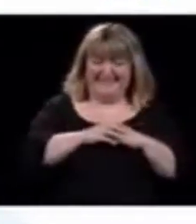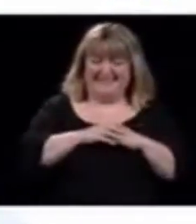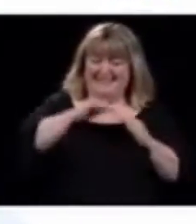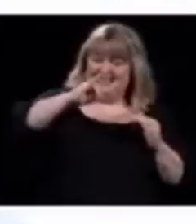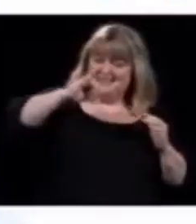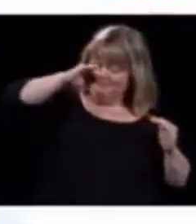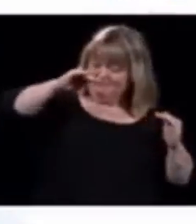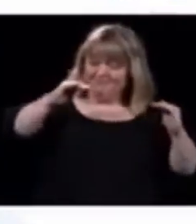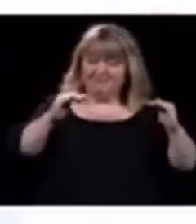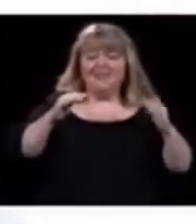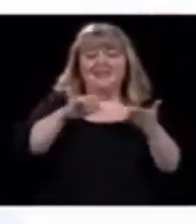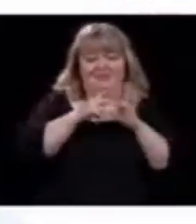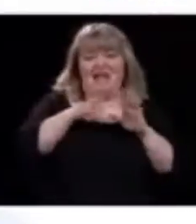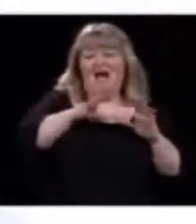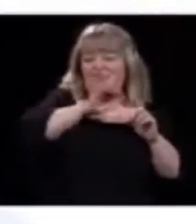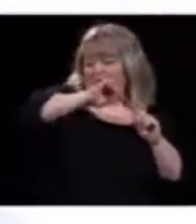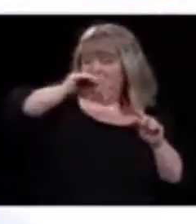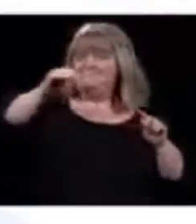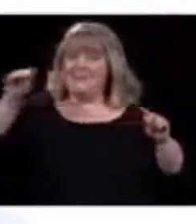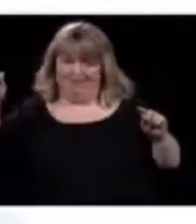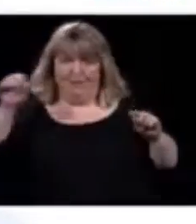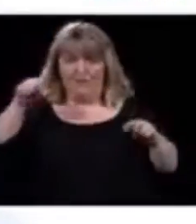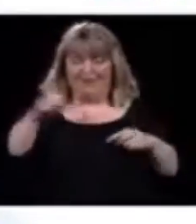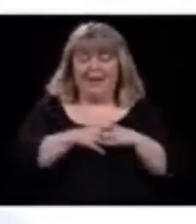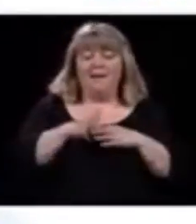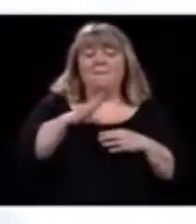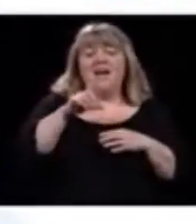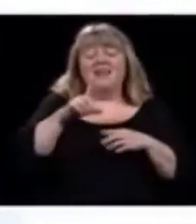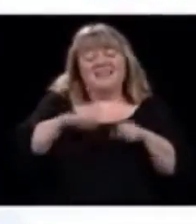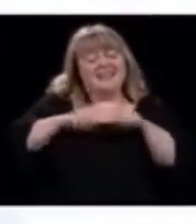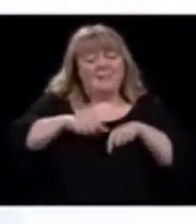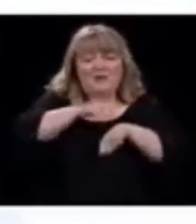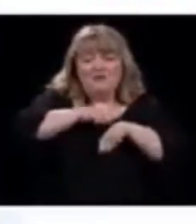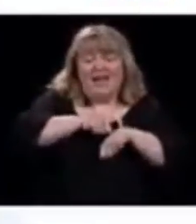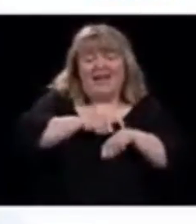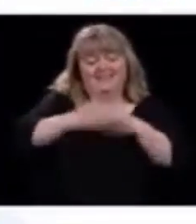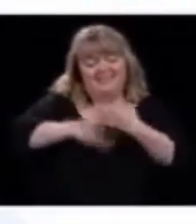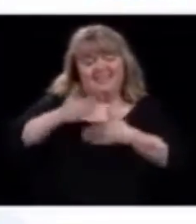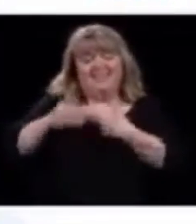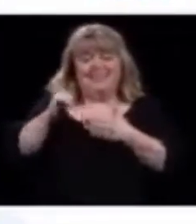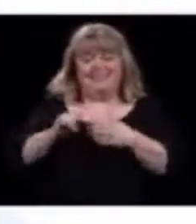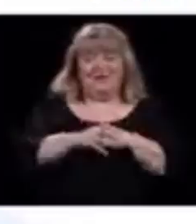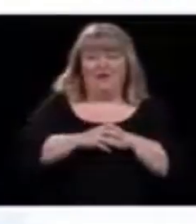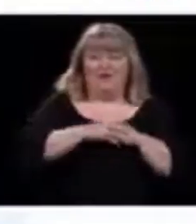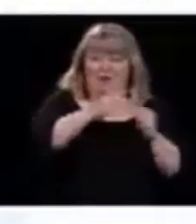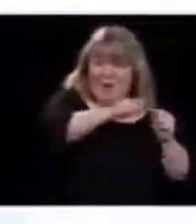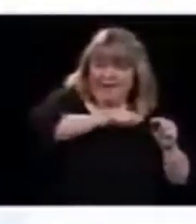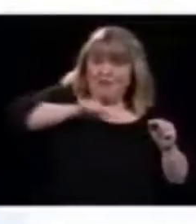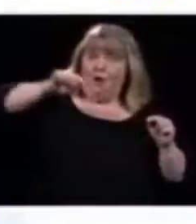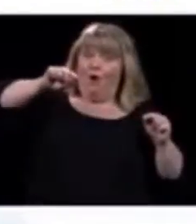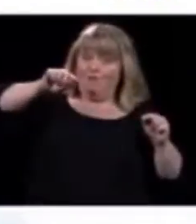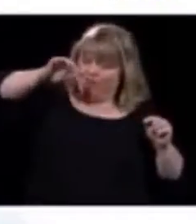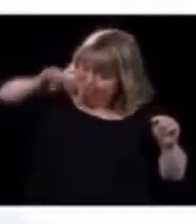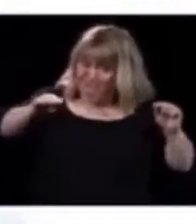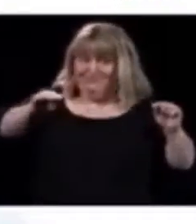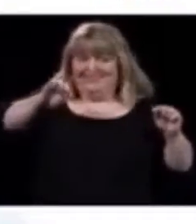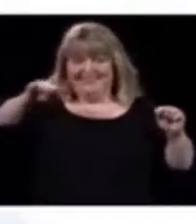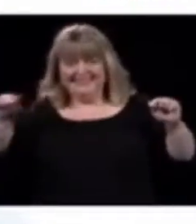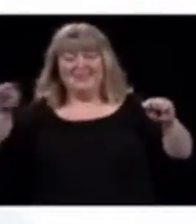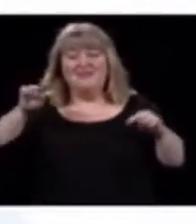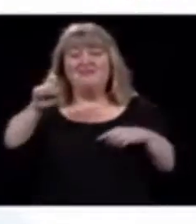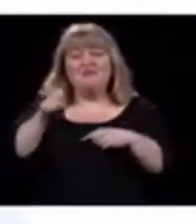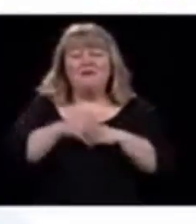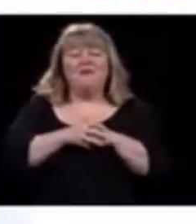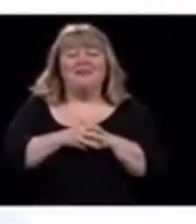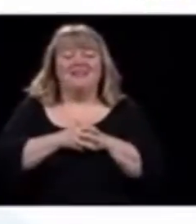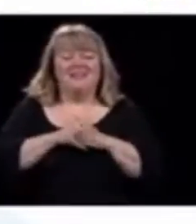bien là, vous allez avoir un plateau. Puis en l'étalant dans le temps, on a un déplacement de la courbe dans le temps, puis on l'aplatit. Je le démontre pour que vous compreniez